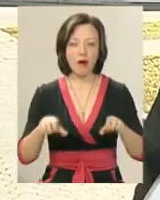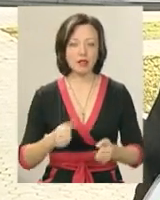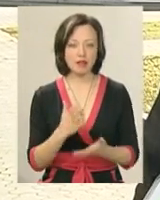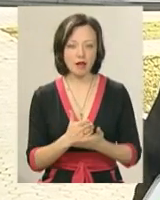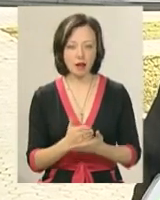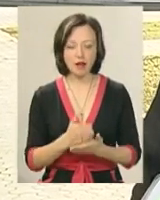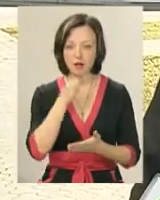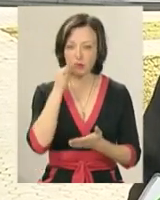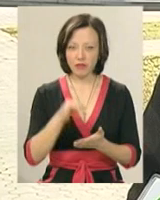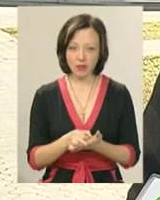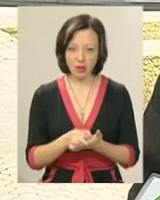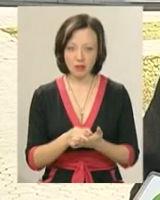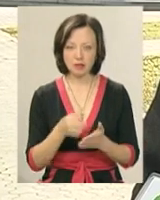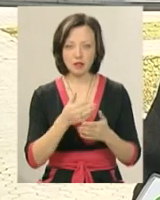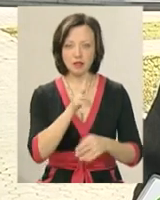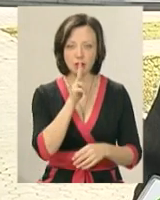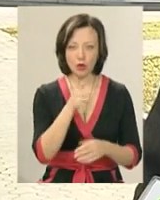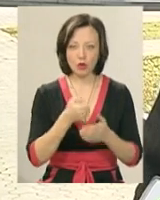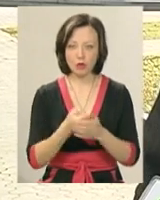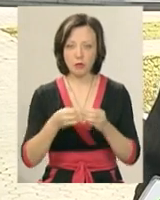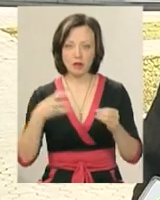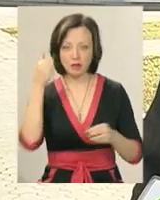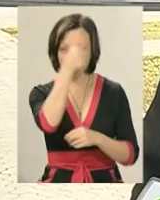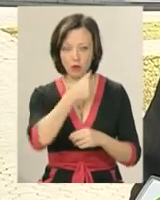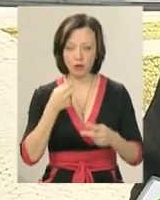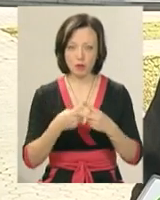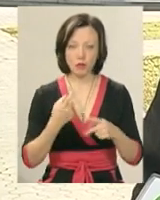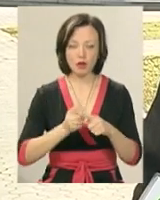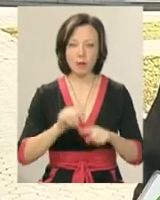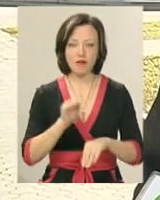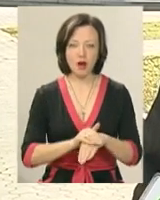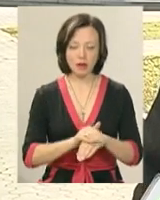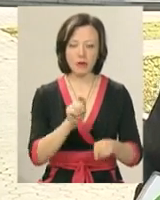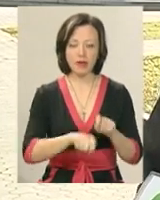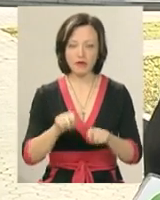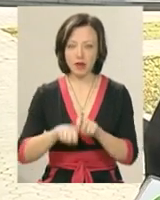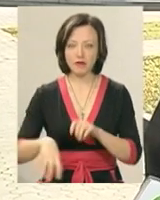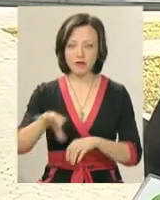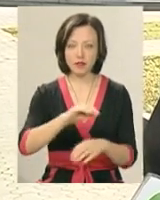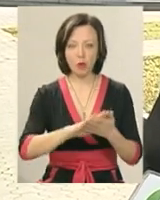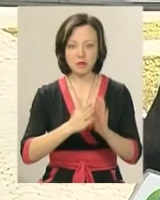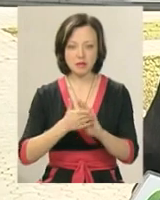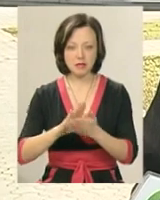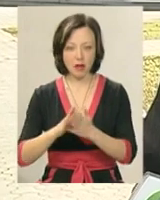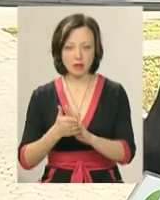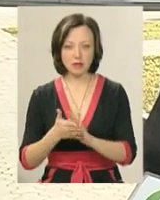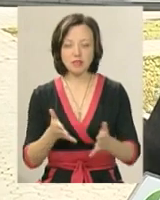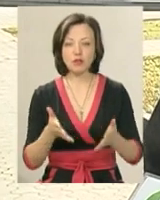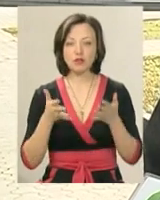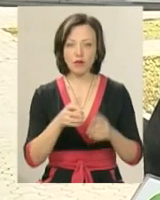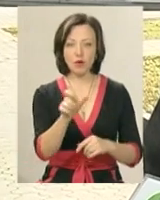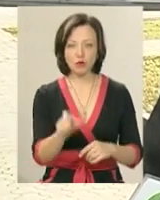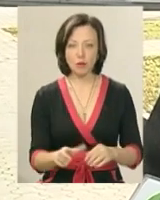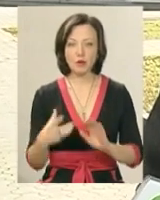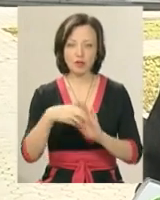Відповідальність – від 3 до 15 років. По даному факту перевіряють всі обставини, з'ясовують